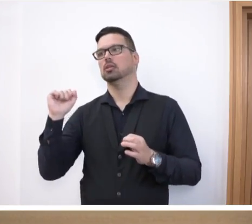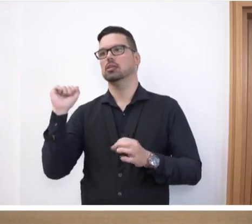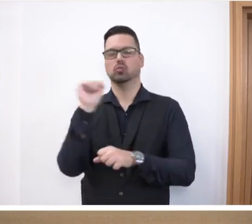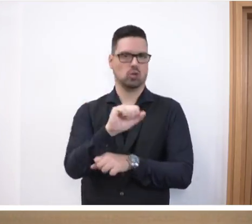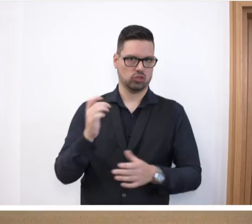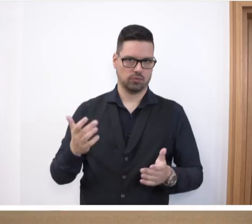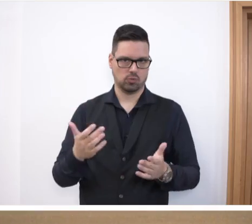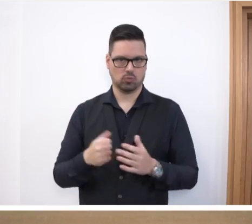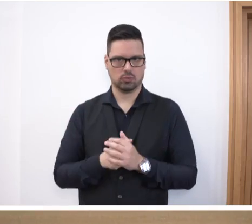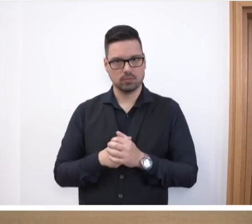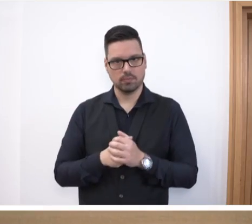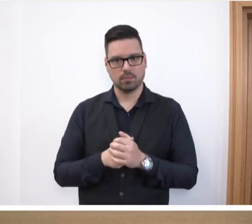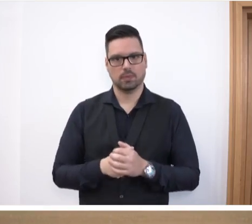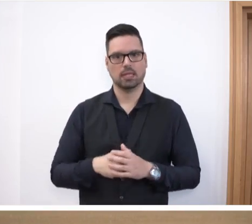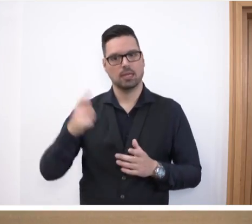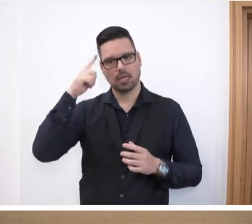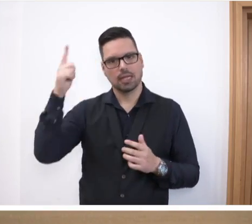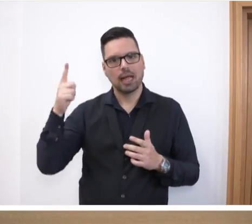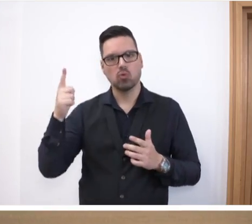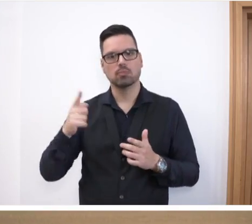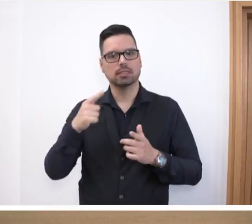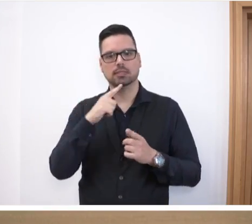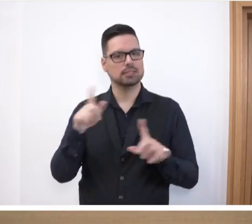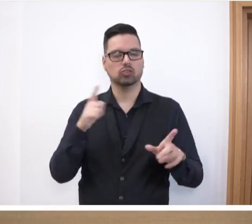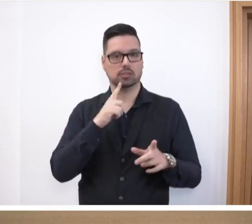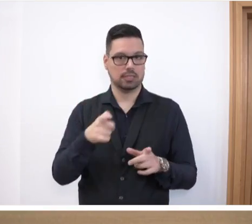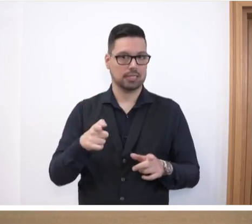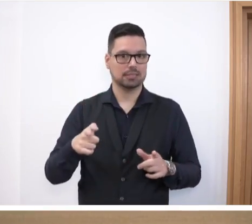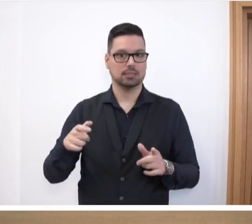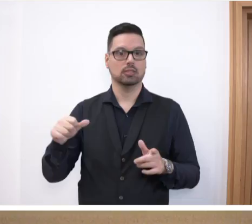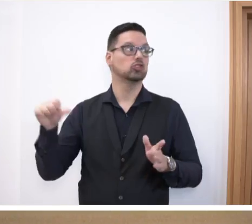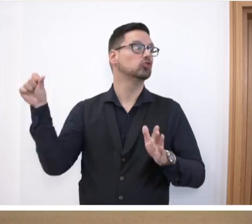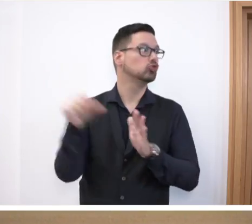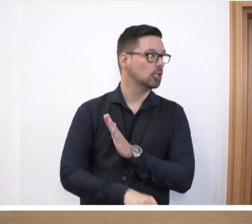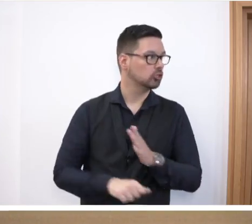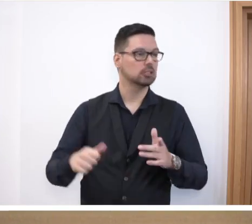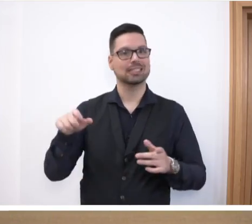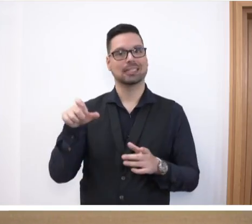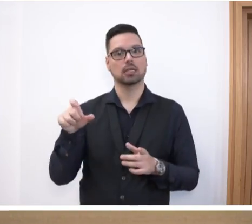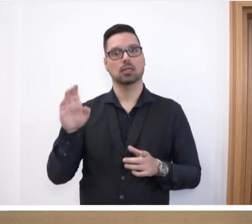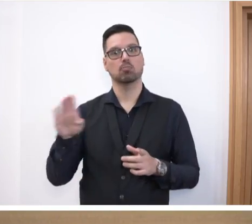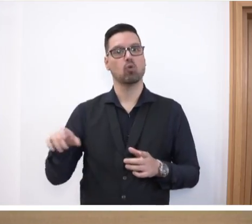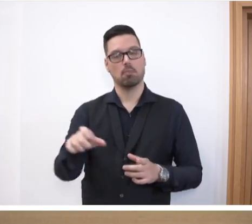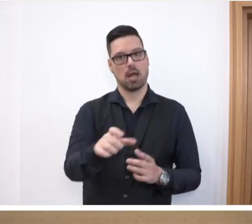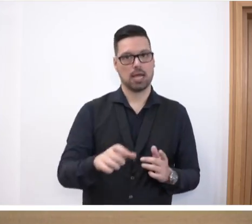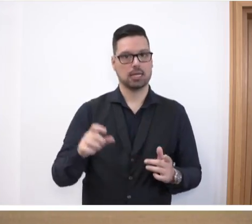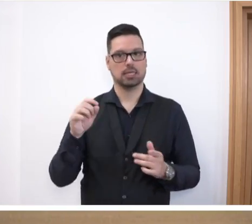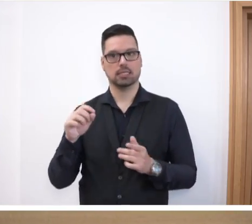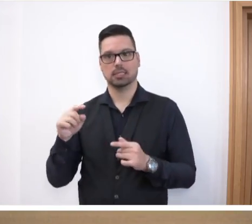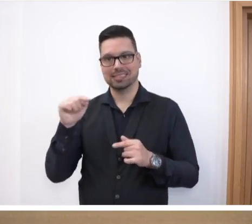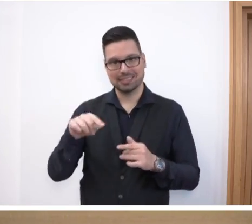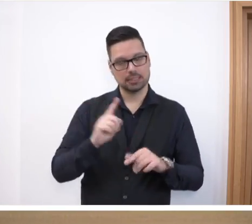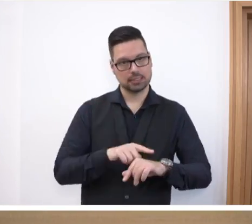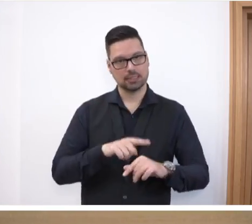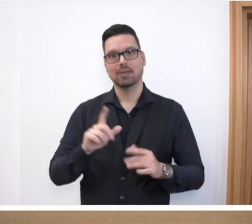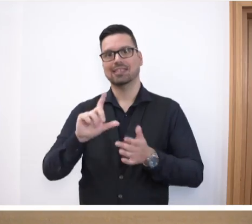ist. Ich glaube, man darf nicht sagen, dass es ein gescheiterter Versuch damals in Burbach war, das, was in dieser Zeit